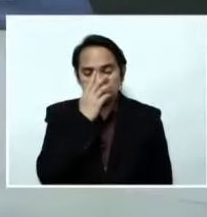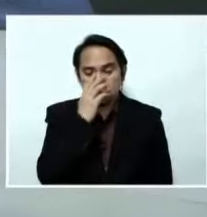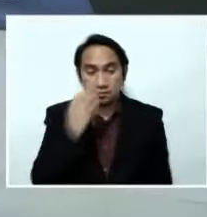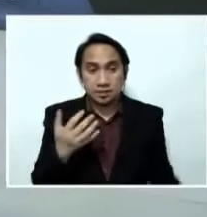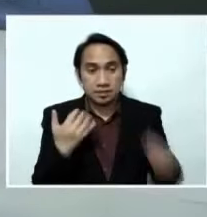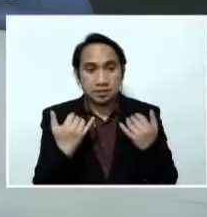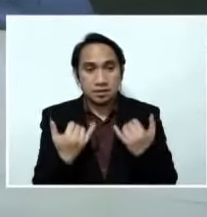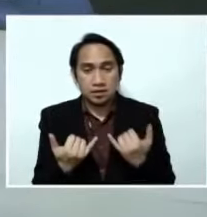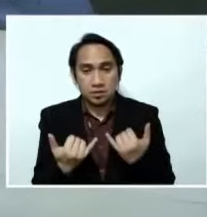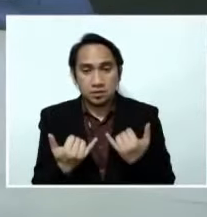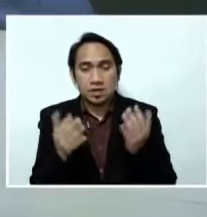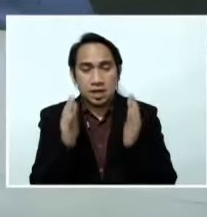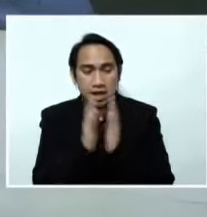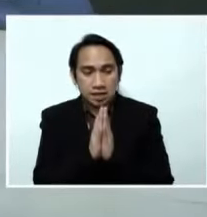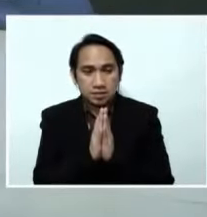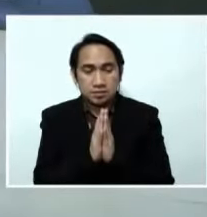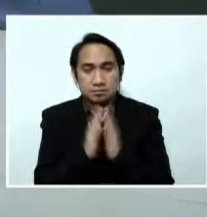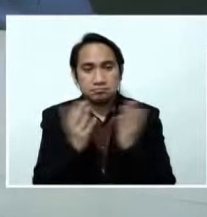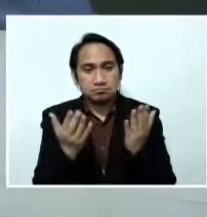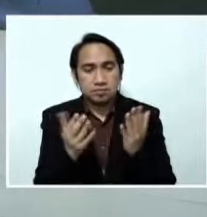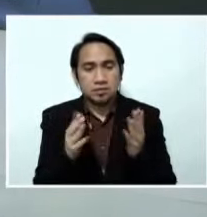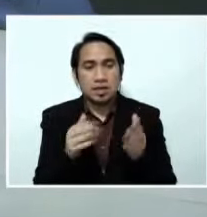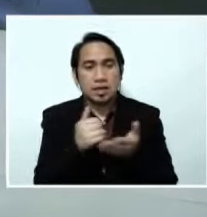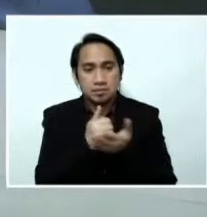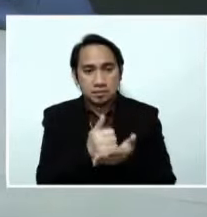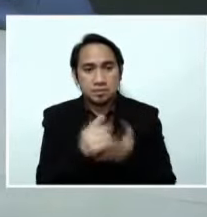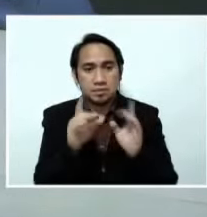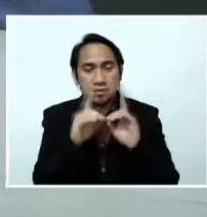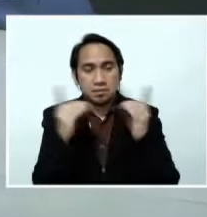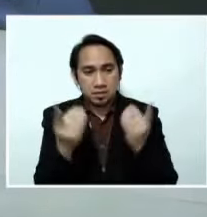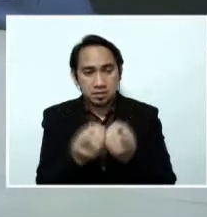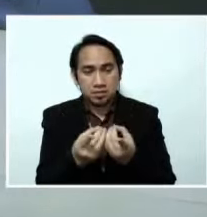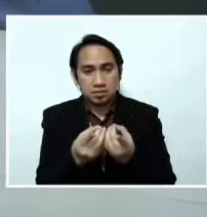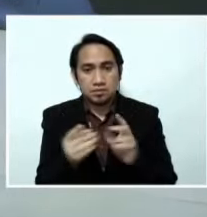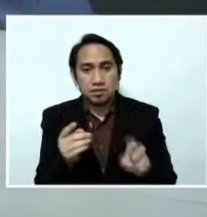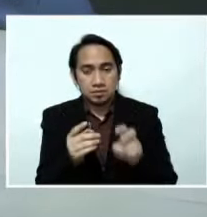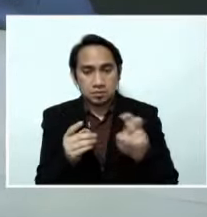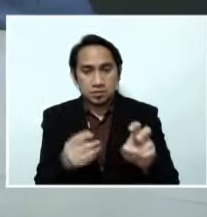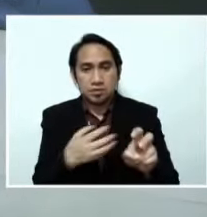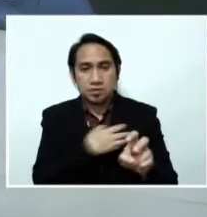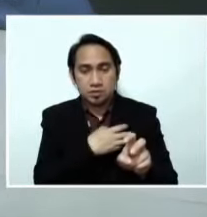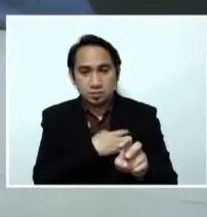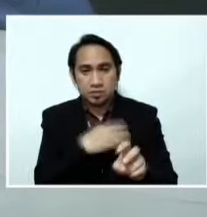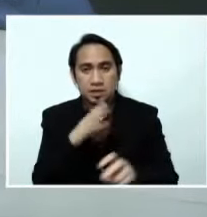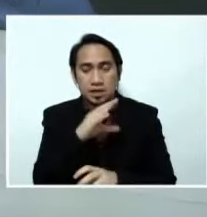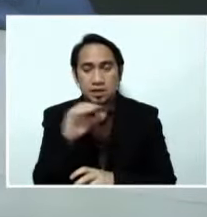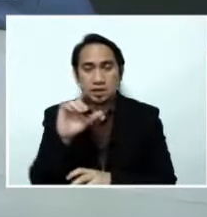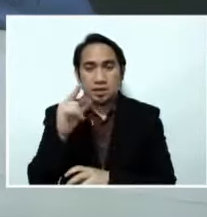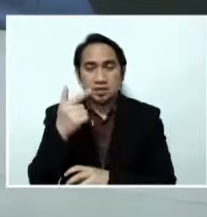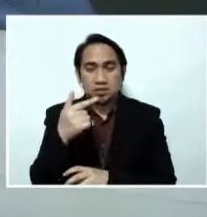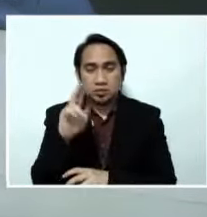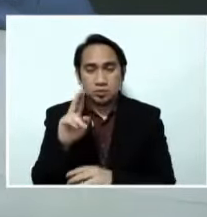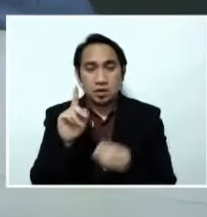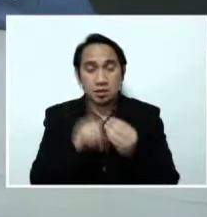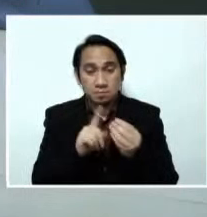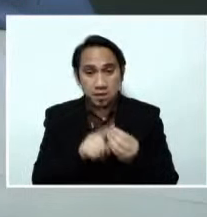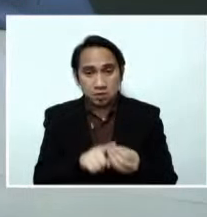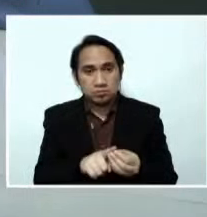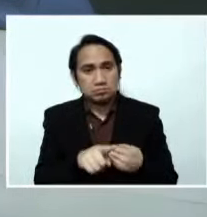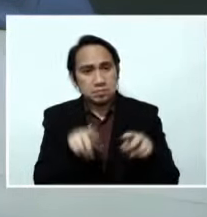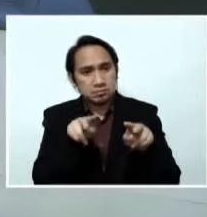Pumihingi na ng tulong ang Department of Transportation sa pulis at mga lokal na pamahalaan sa pagbabantay ng mga